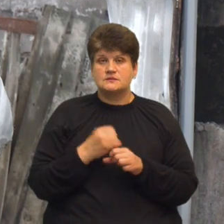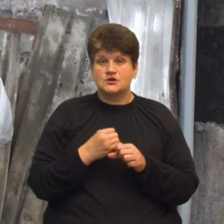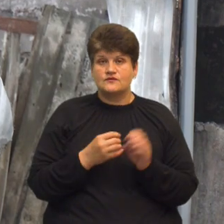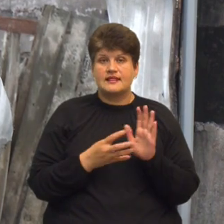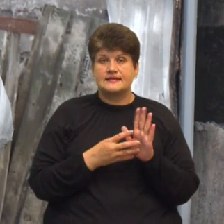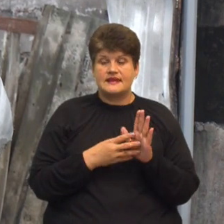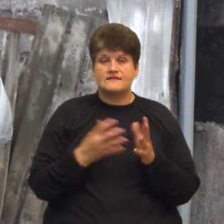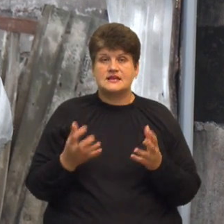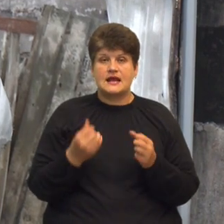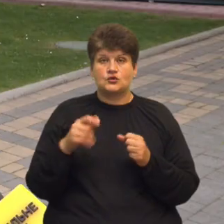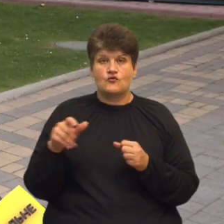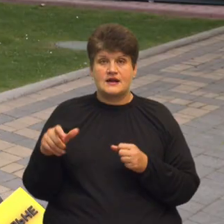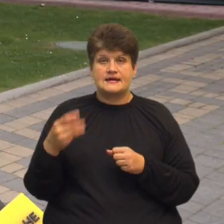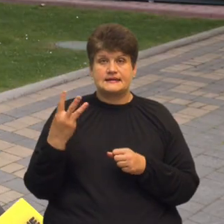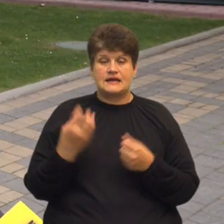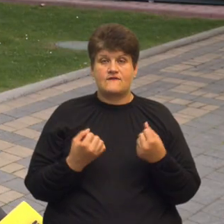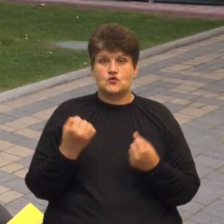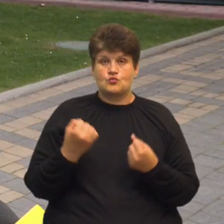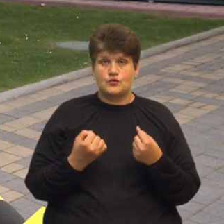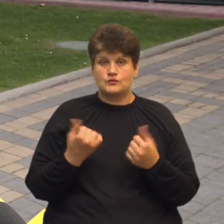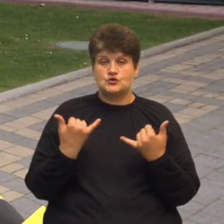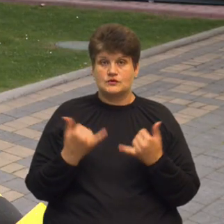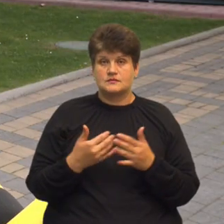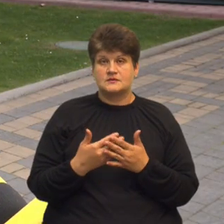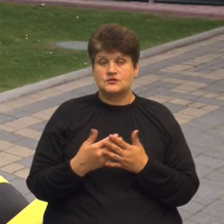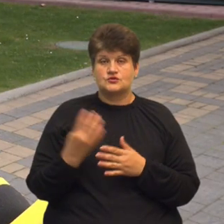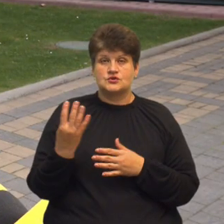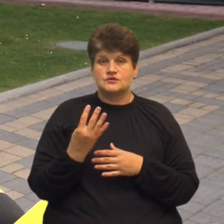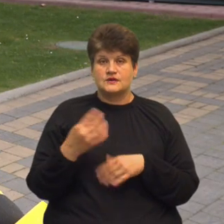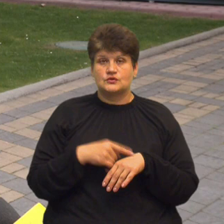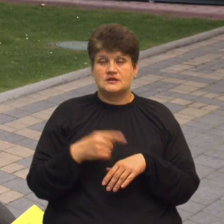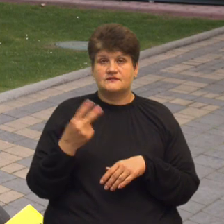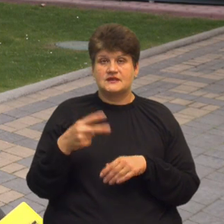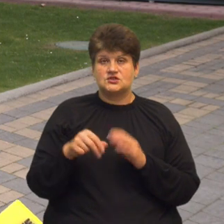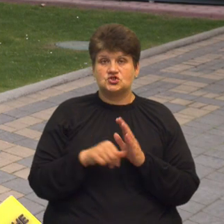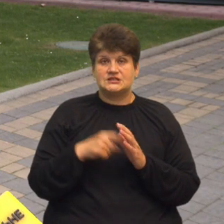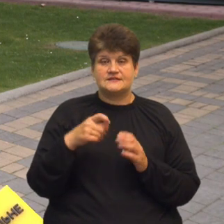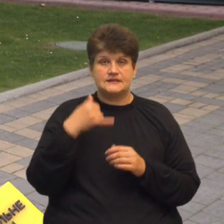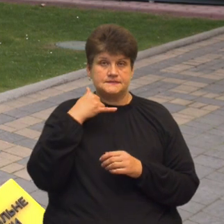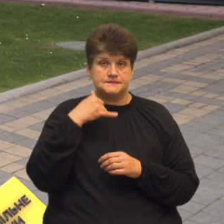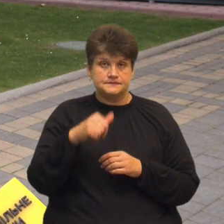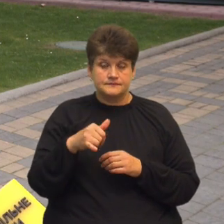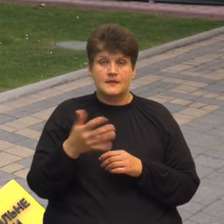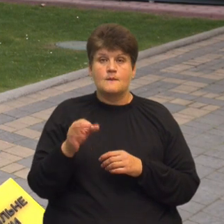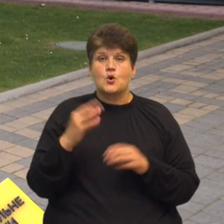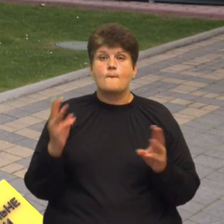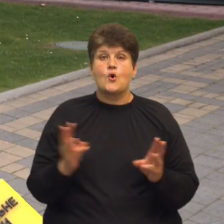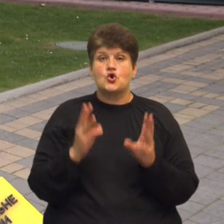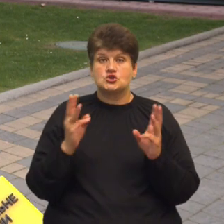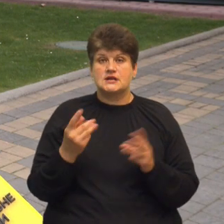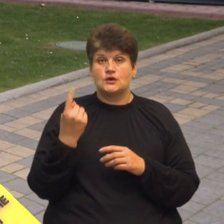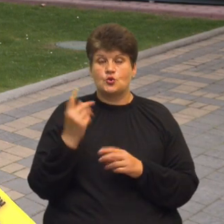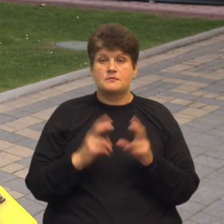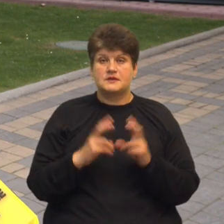рятувальників та 3 автомобілі. Сьогодні близько 4 години 26 хвилин до рятувальників надійшло повідомлення про пожежу на одному з